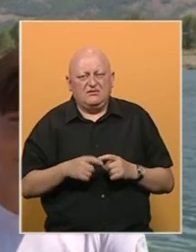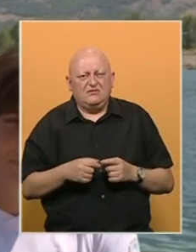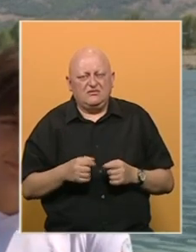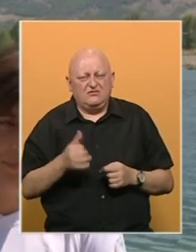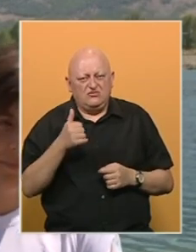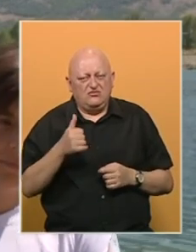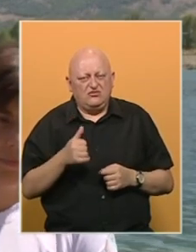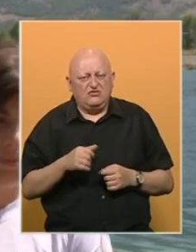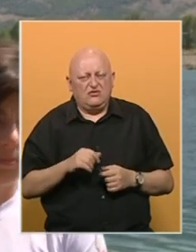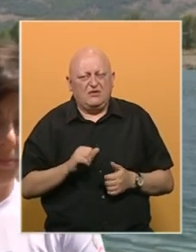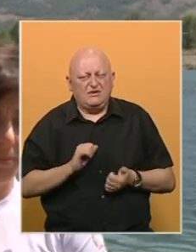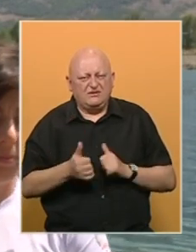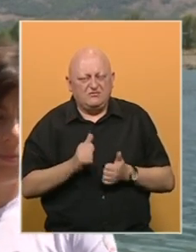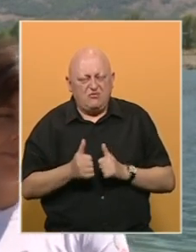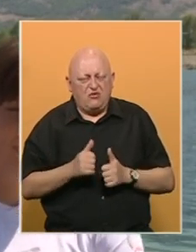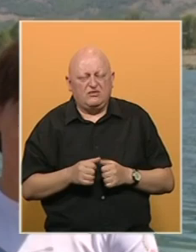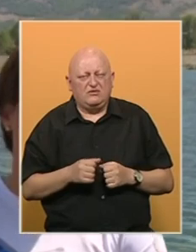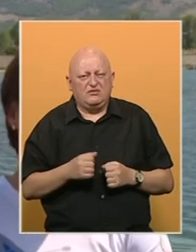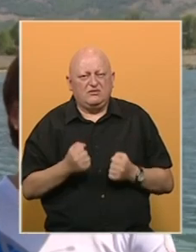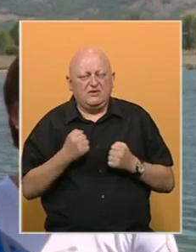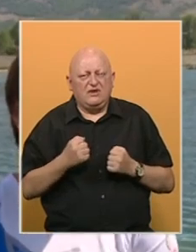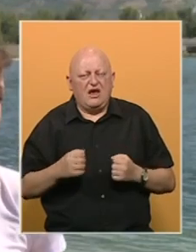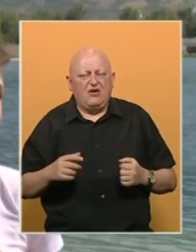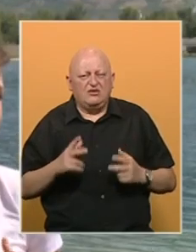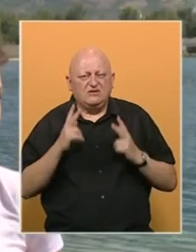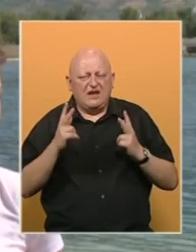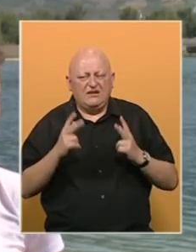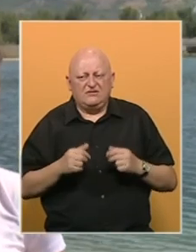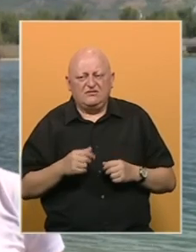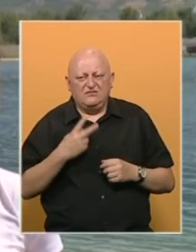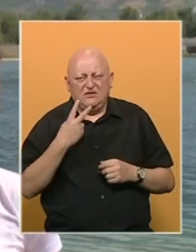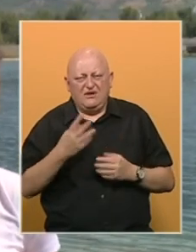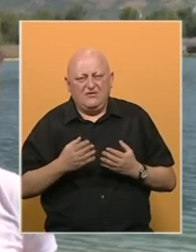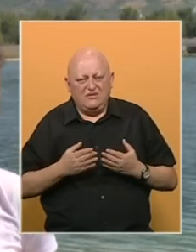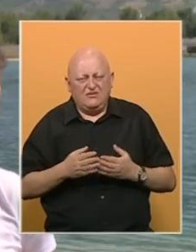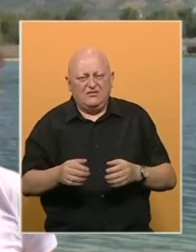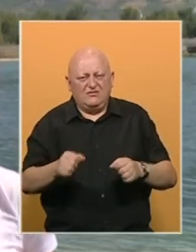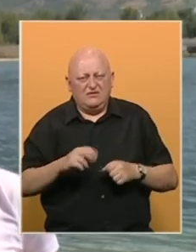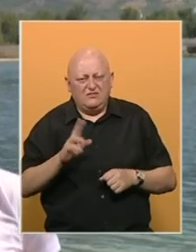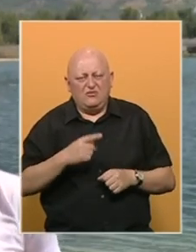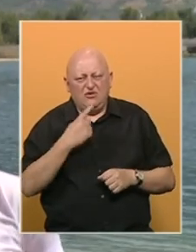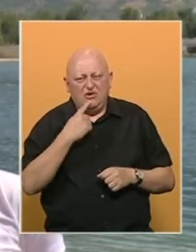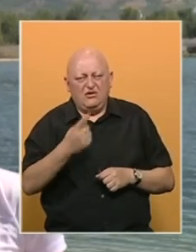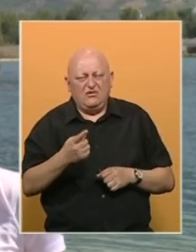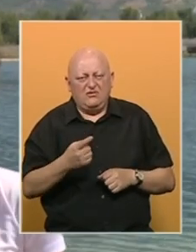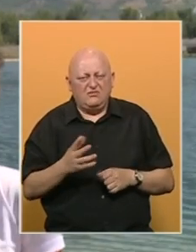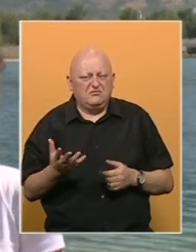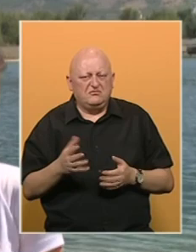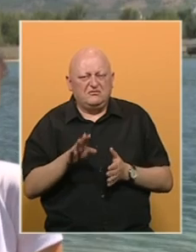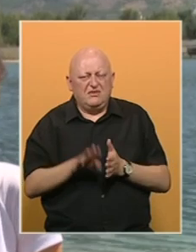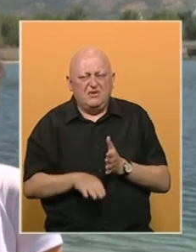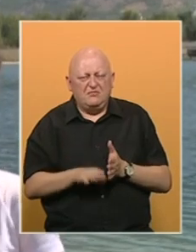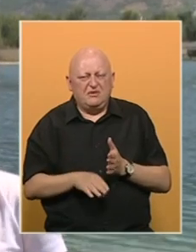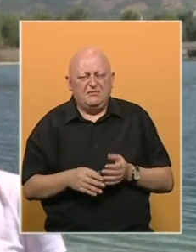odlična stvar, odličan sport. Jako zahtjevan sport. Kad gledate lađu i veslo možete samo reći da je to neki primitivni